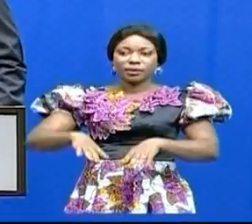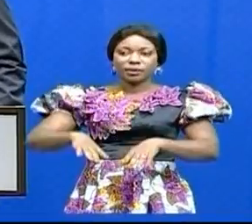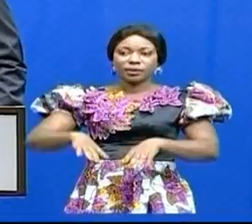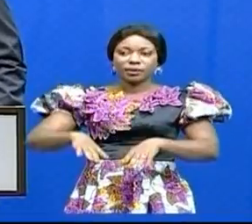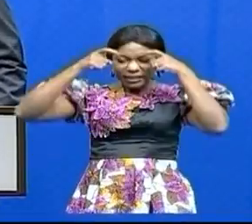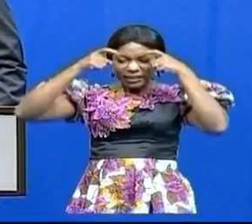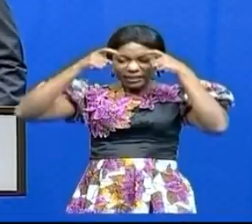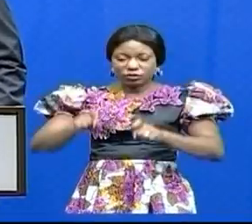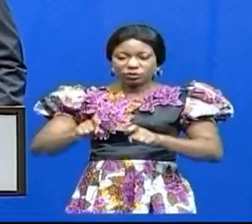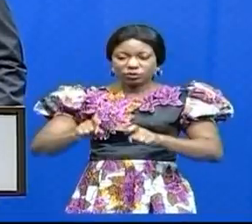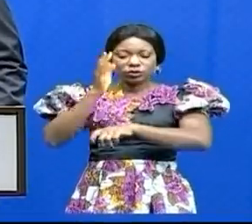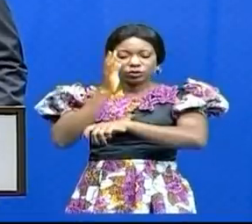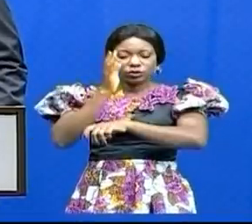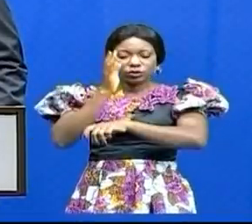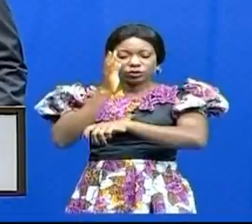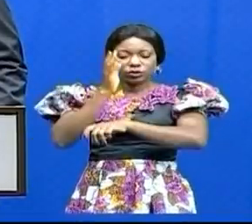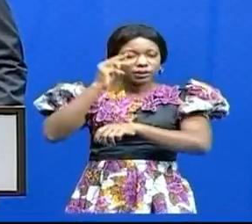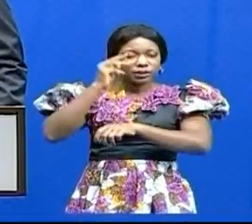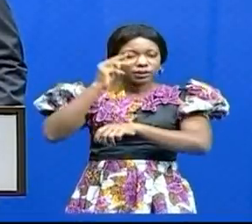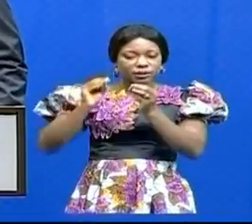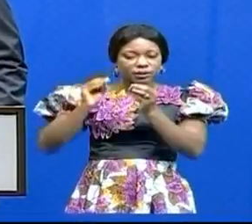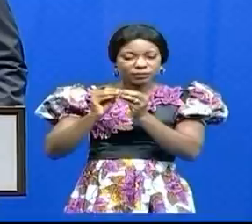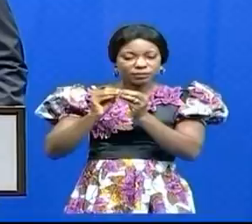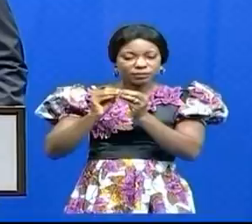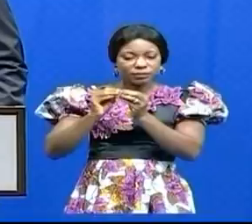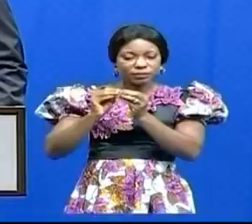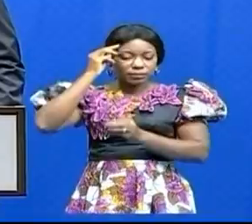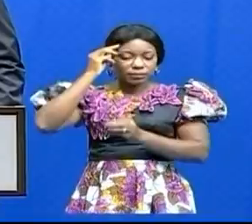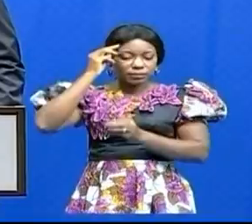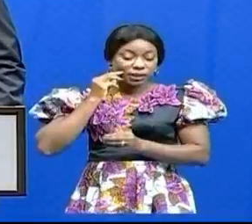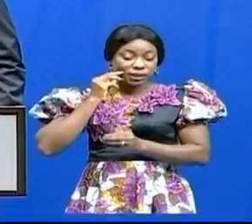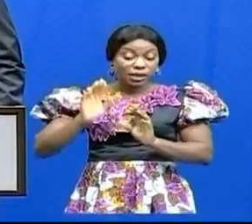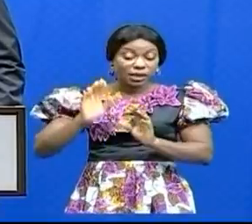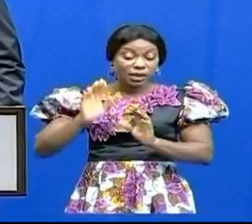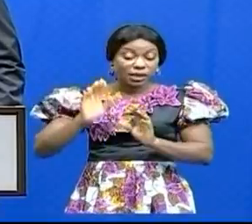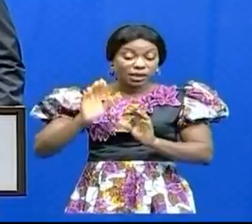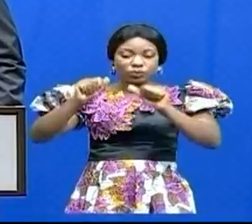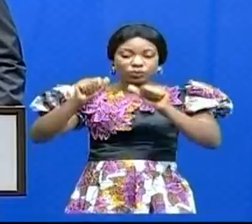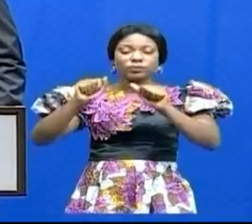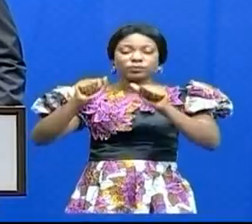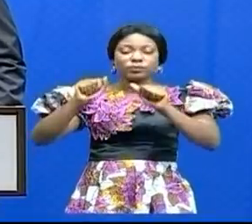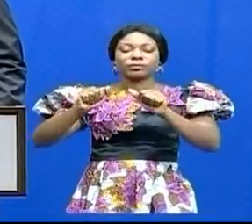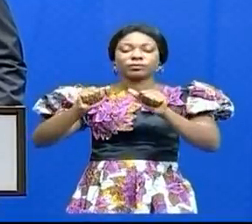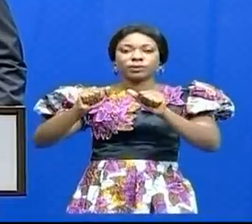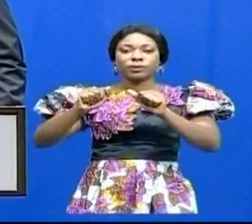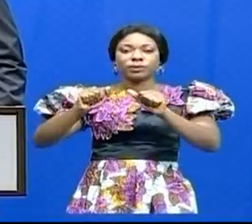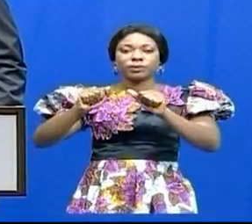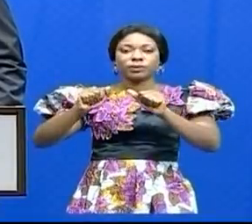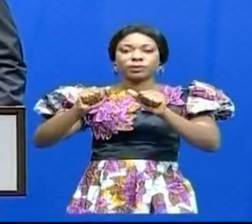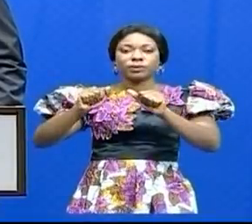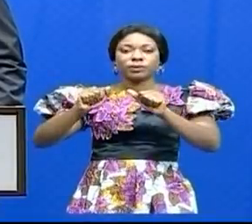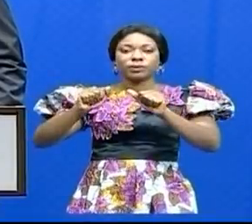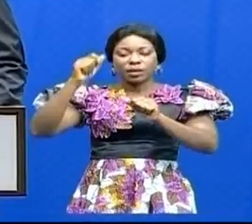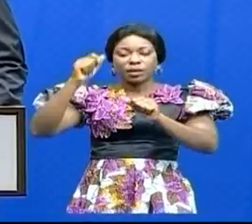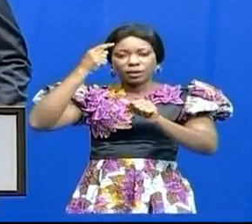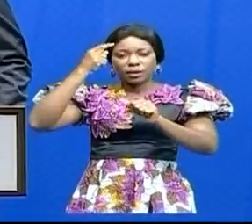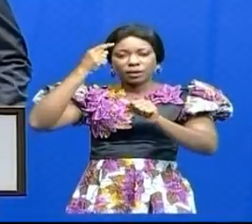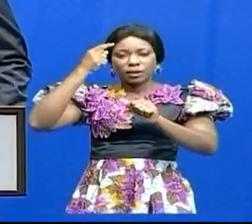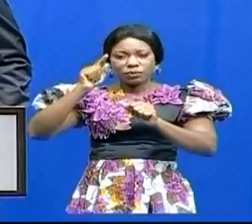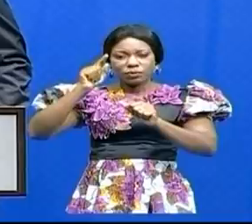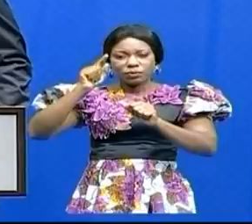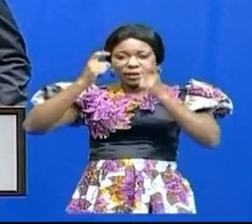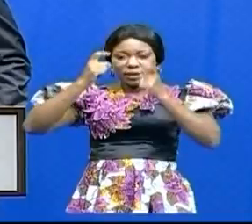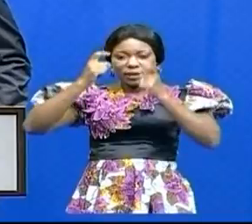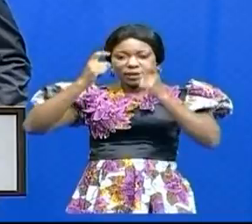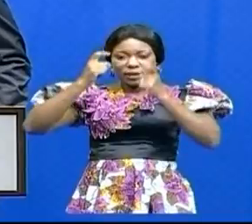du conseil des ministres. Le conseil des ministres a adopté le relevé des décisions prises lors de la